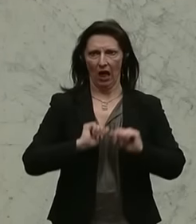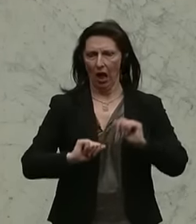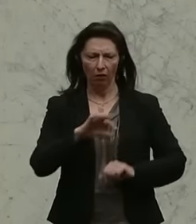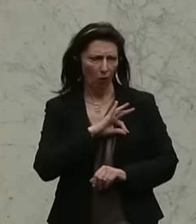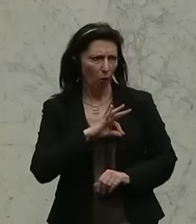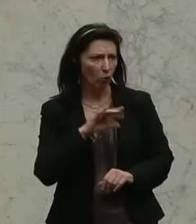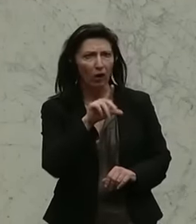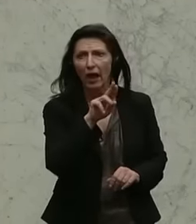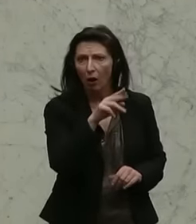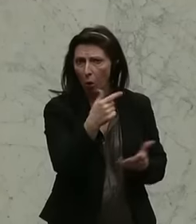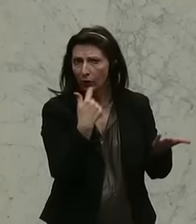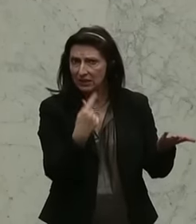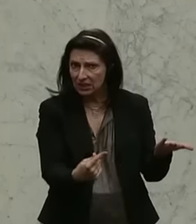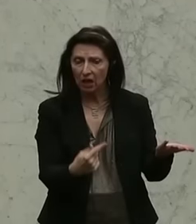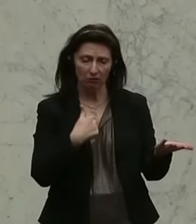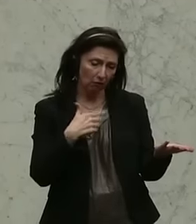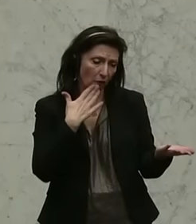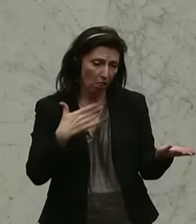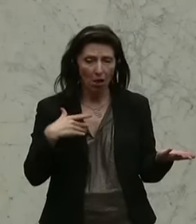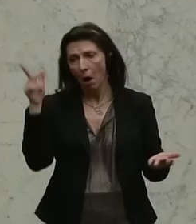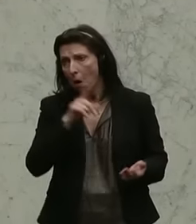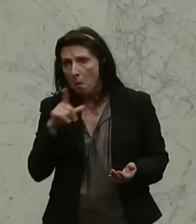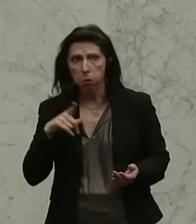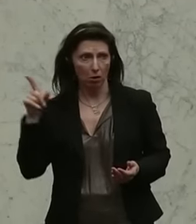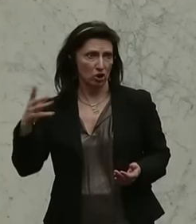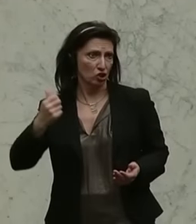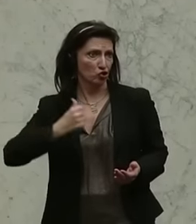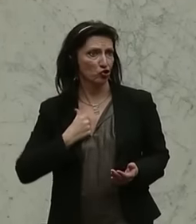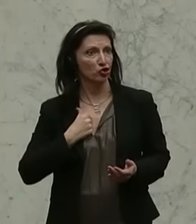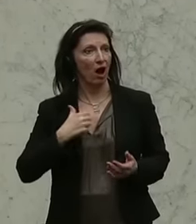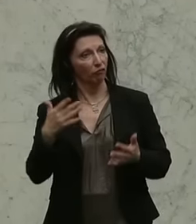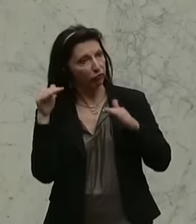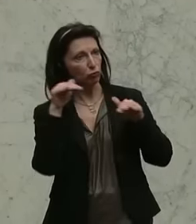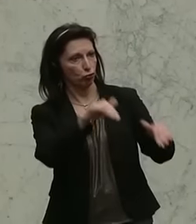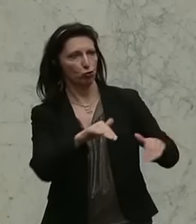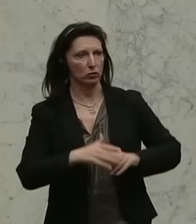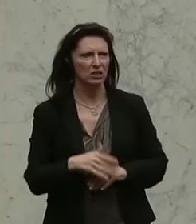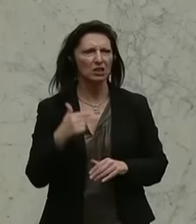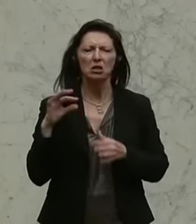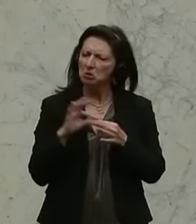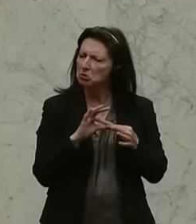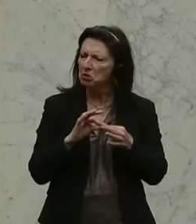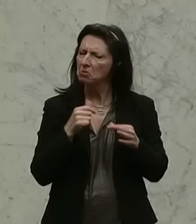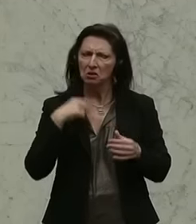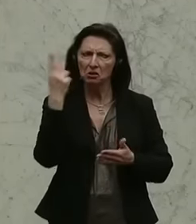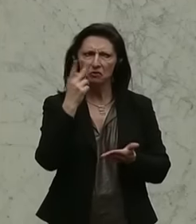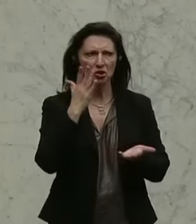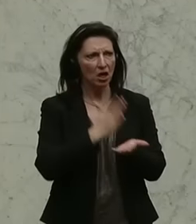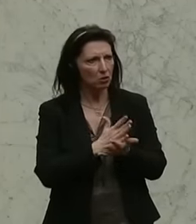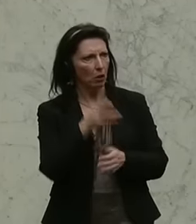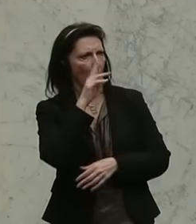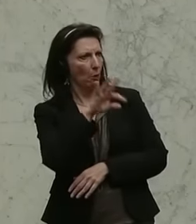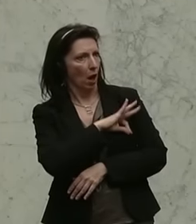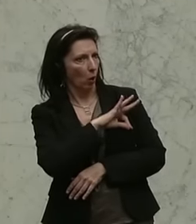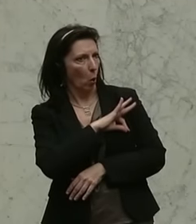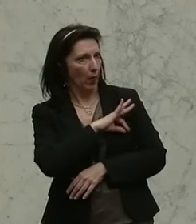gesagt hat, wäre es mir auch lieber, wenn die Polizei diese Sicherheit gewährleisten könnte. Und ich verstehe in dem Zusammenhang sehr wohl, liebe Kollegen von der ÖVP und von der SPÖ,